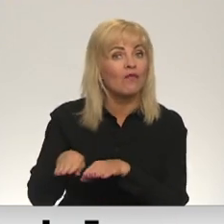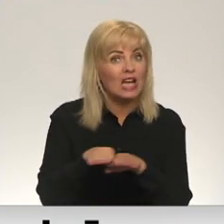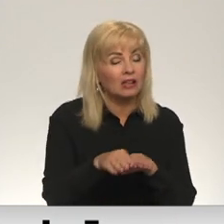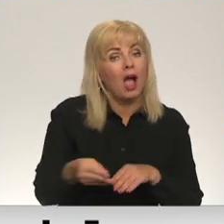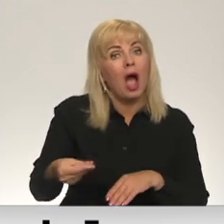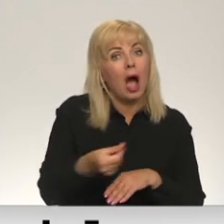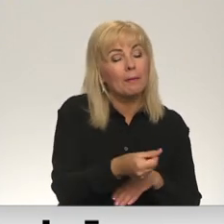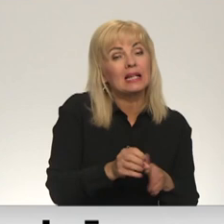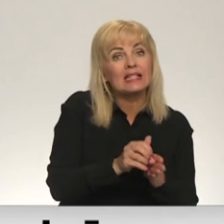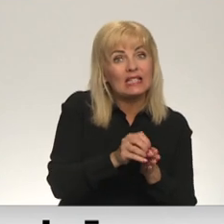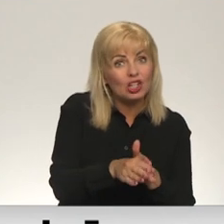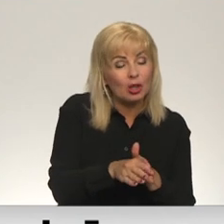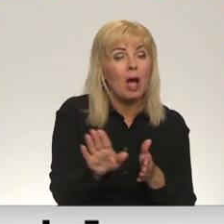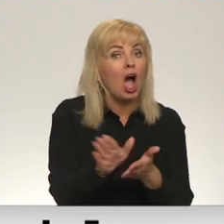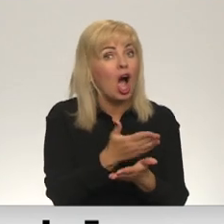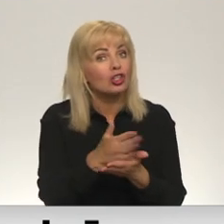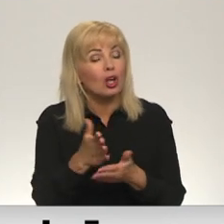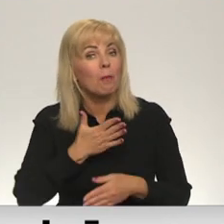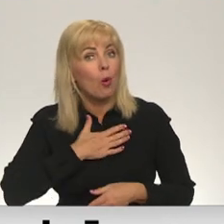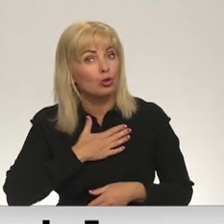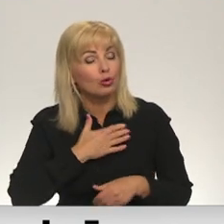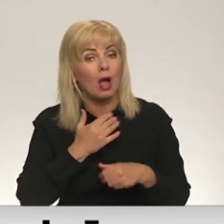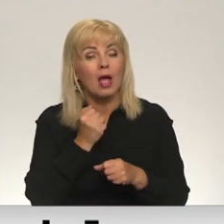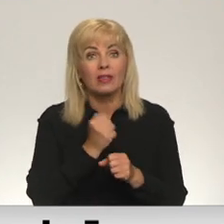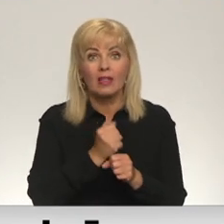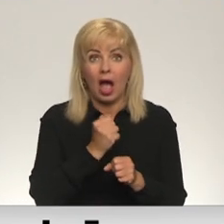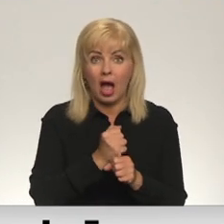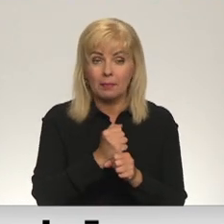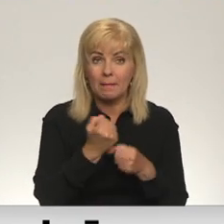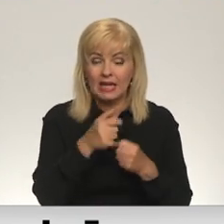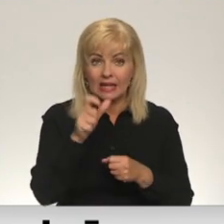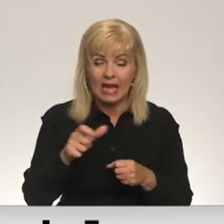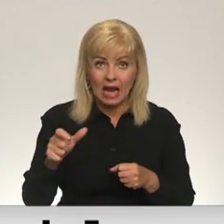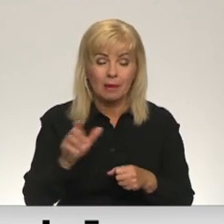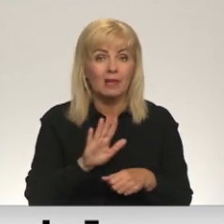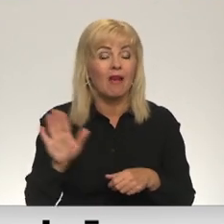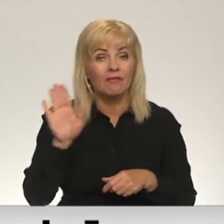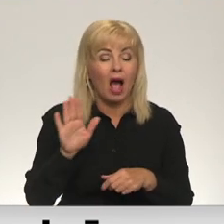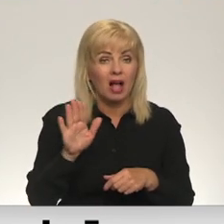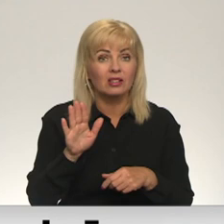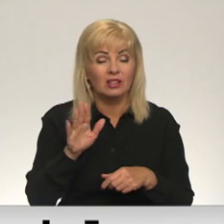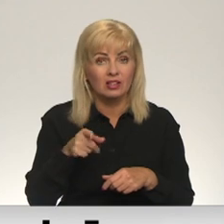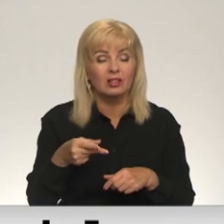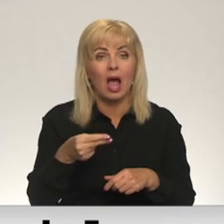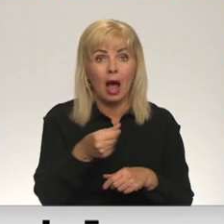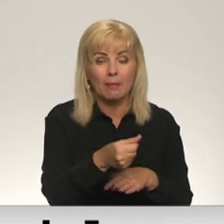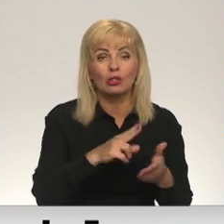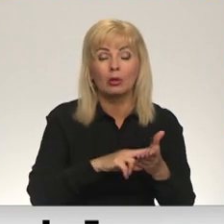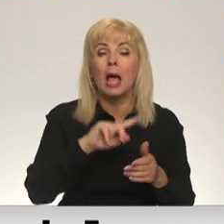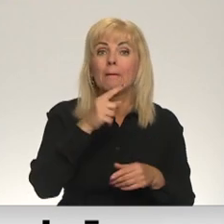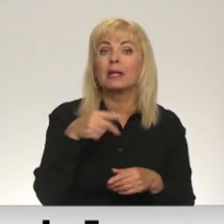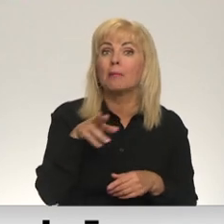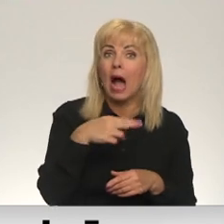apmaksa sistēma. Atšķirībā no mūsu darbiņēmējiem nerezidentiem nodokļi jāmaksā no 1. eiro.